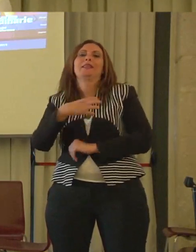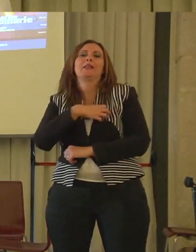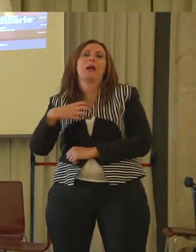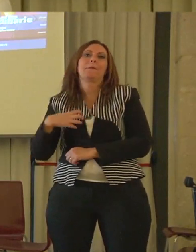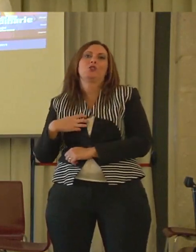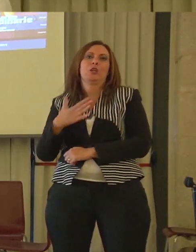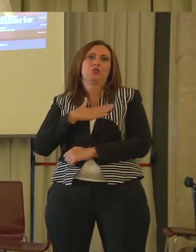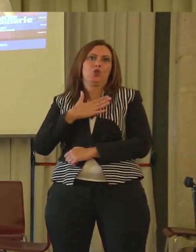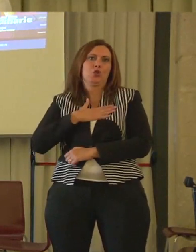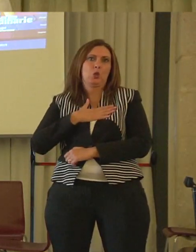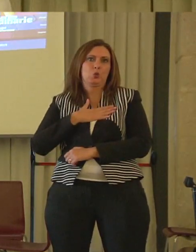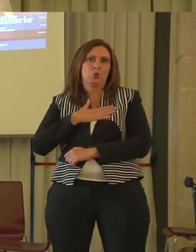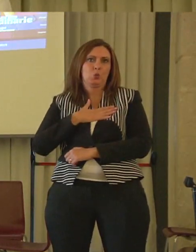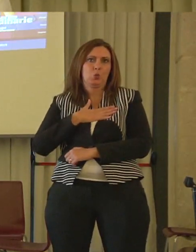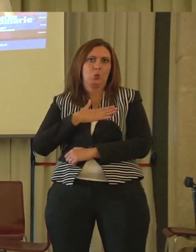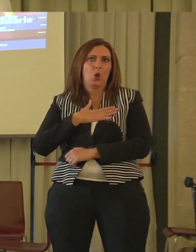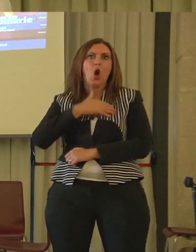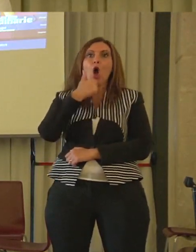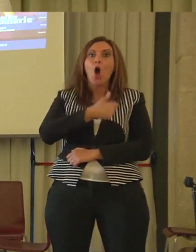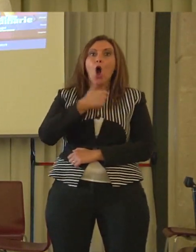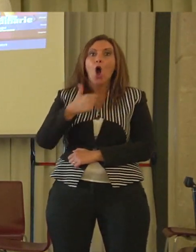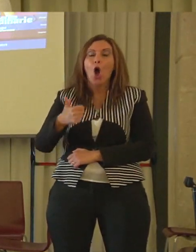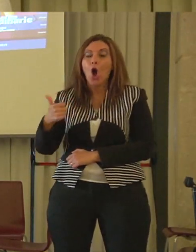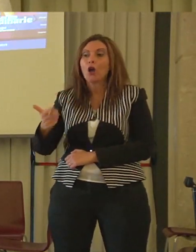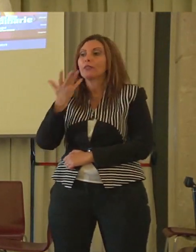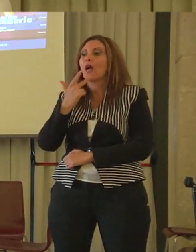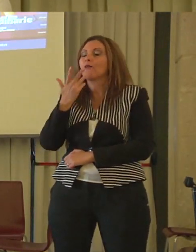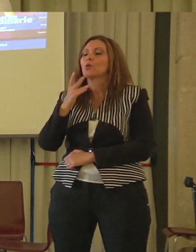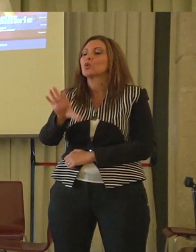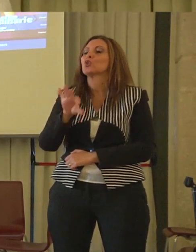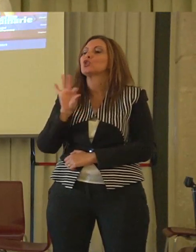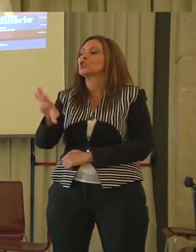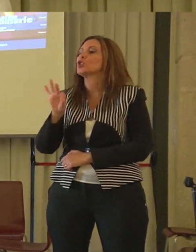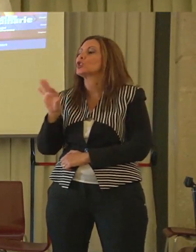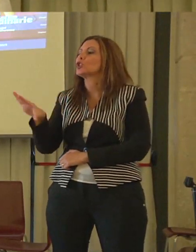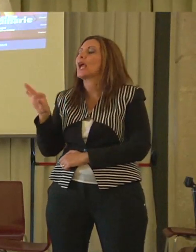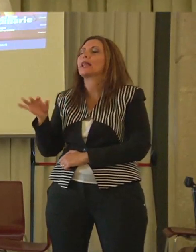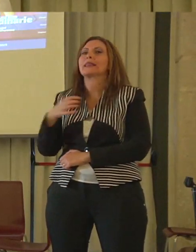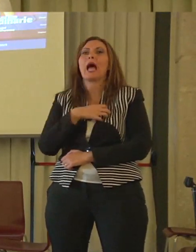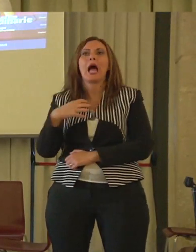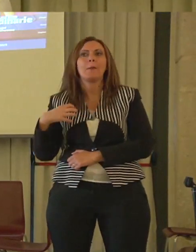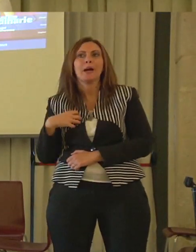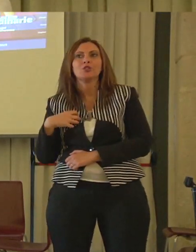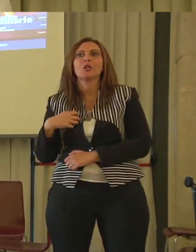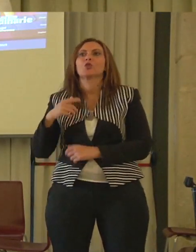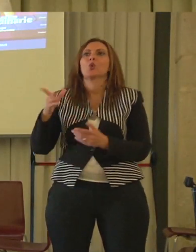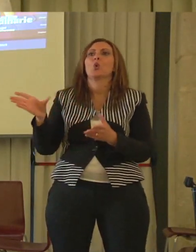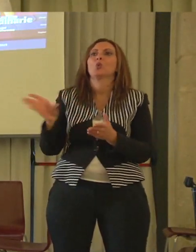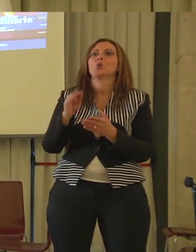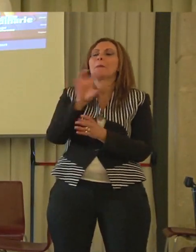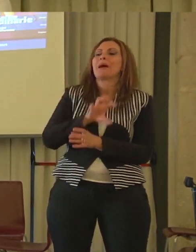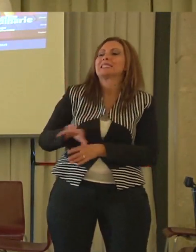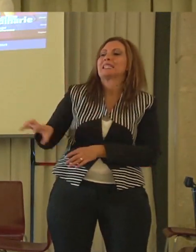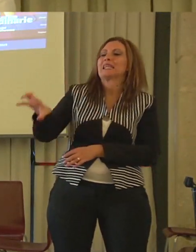ogni cosa, alla scelta degli infortunati che abbiamo veramente voluto che arrivassero da tutta la Basilicata. Quindi li abbiamo presi un po'